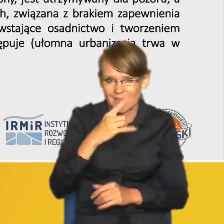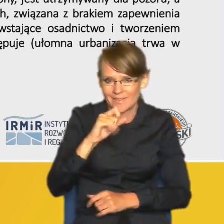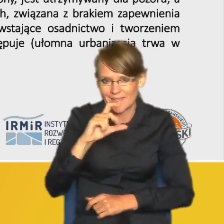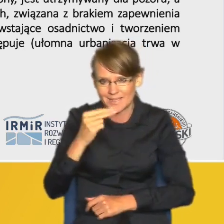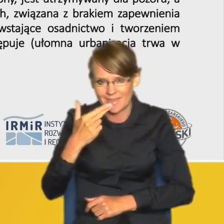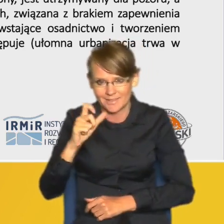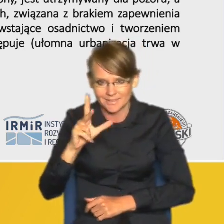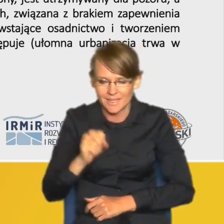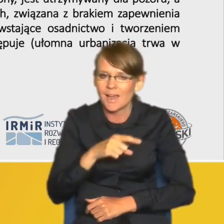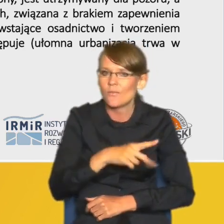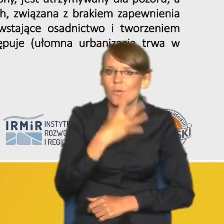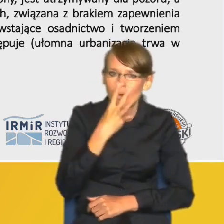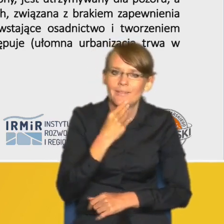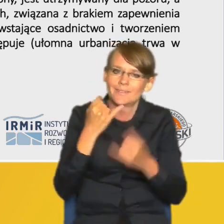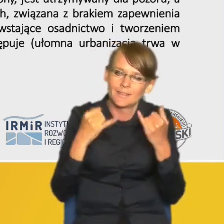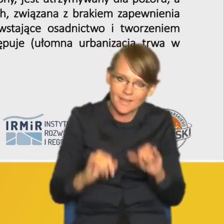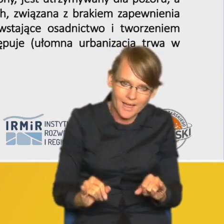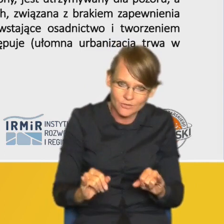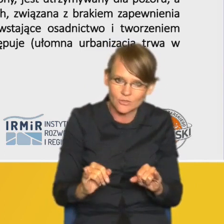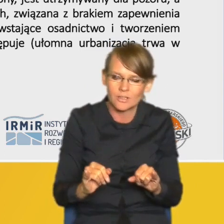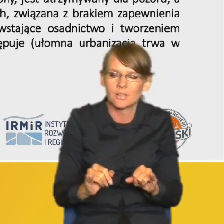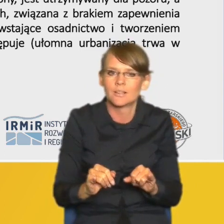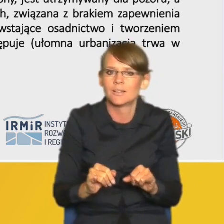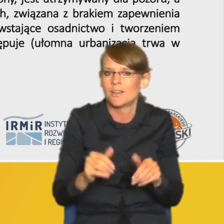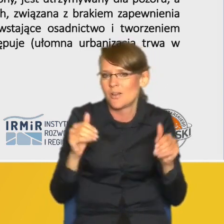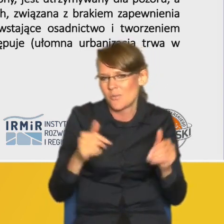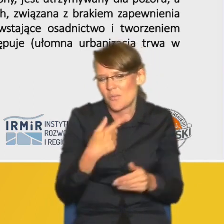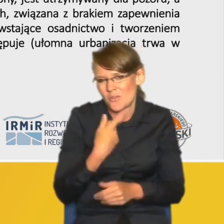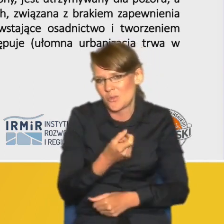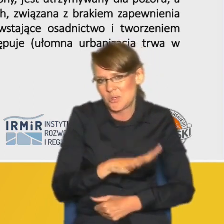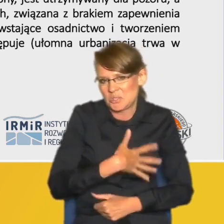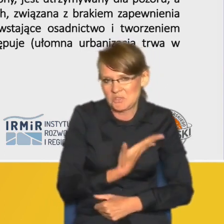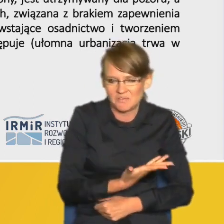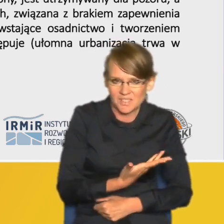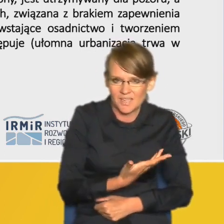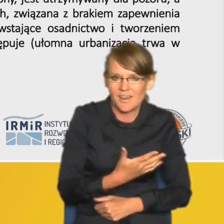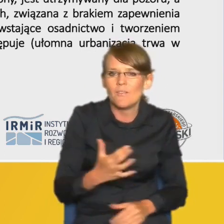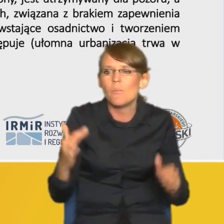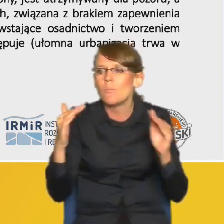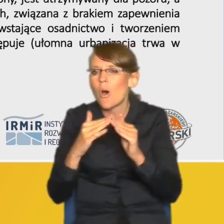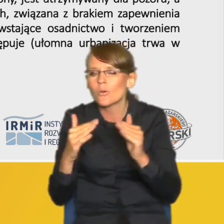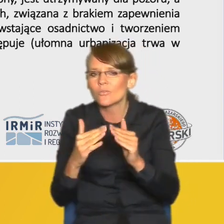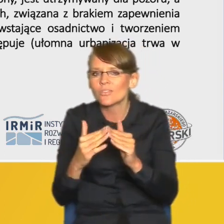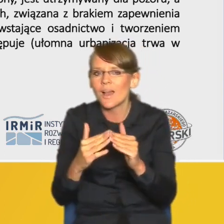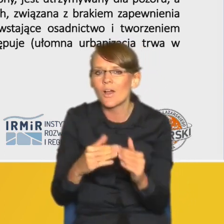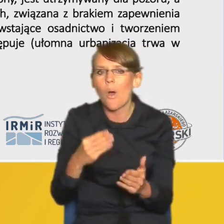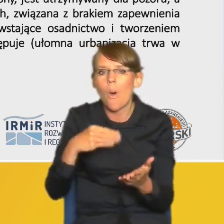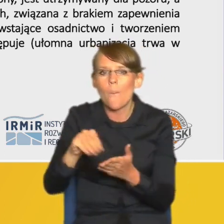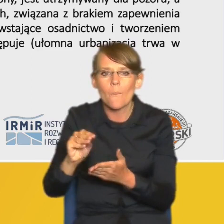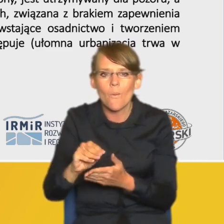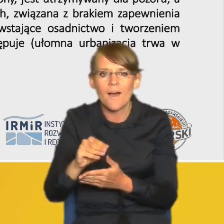inaczej powiedziałbym dość dziwnie w stosunku do opłat tych